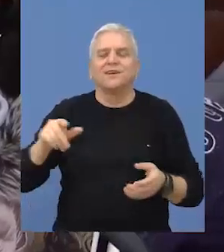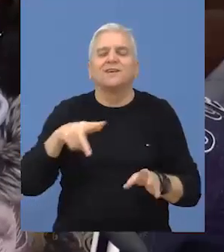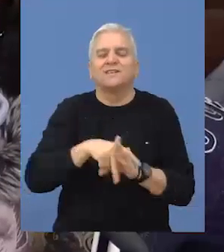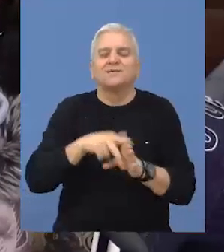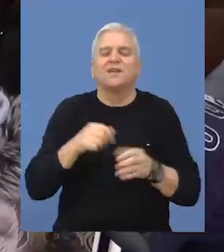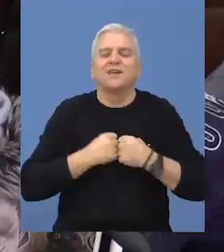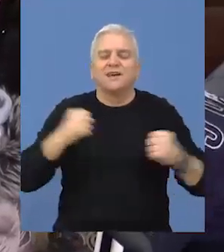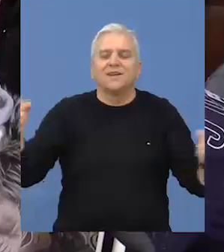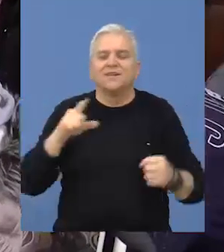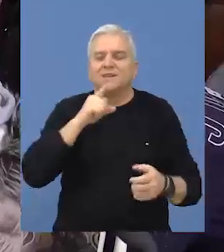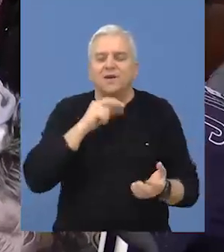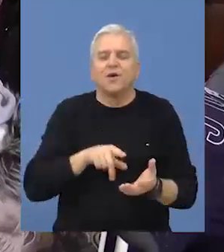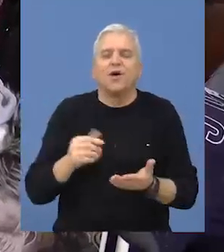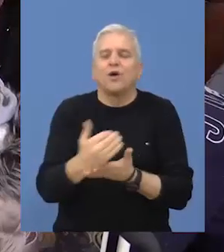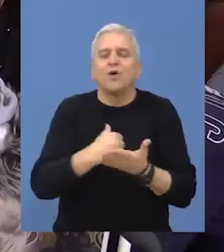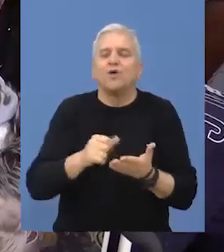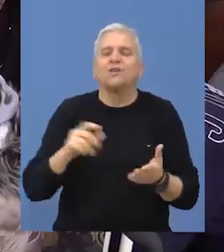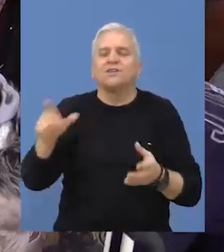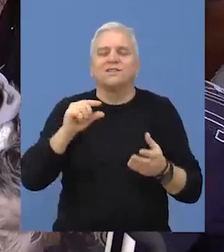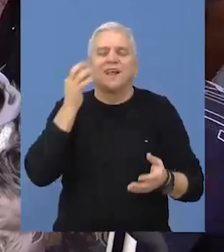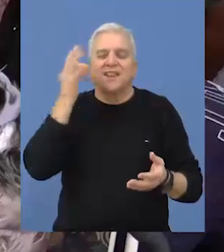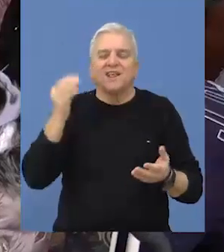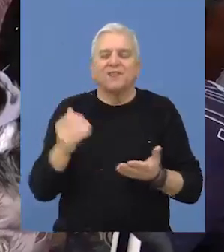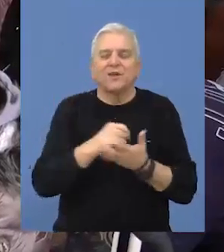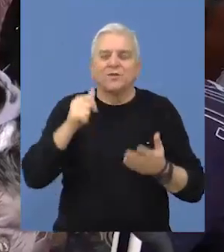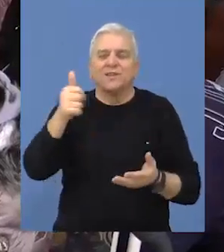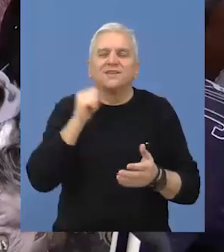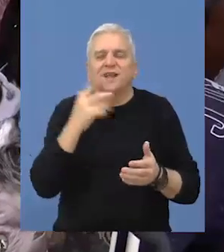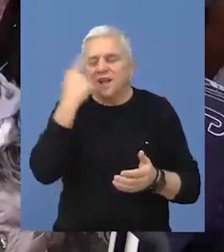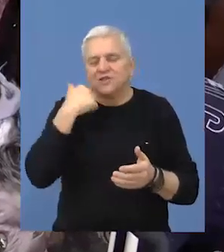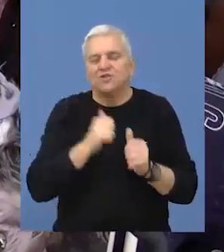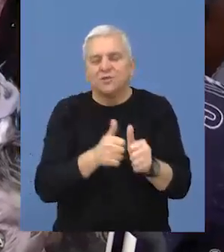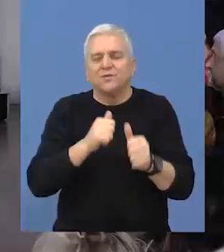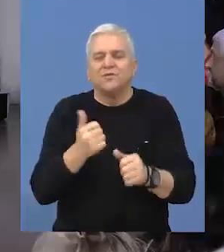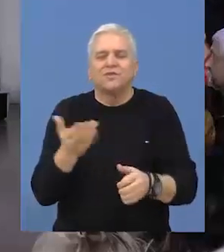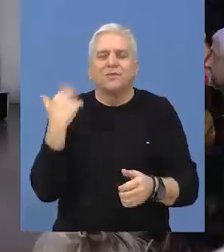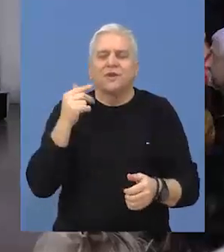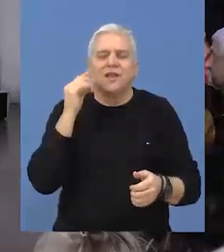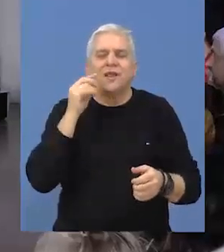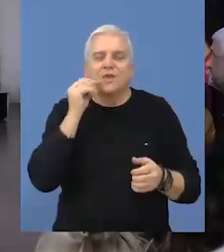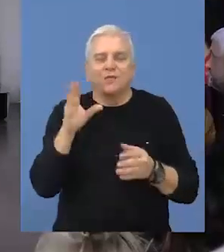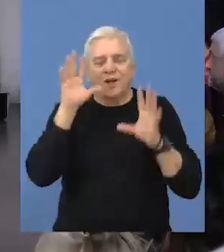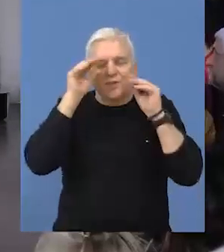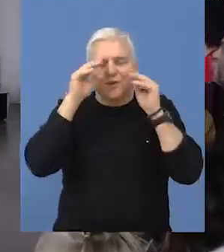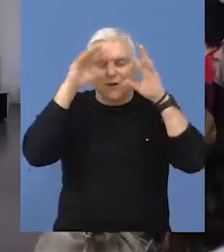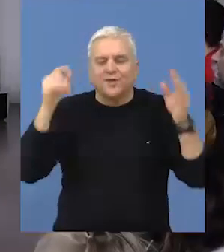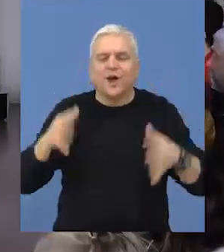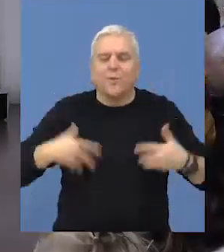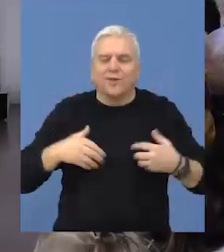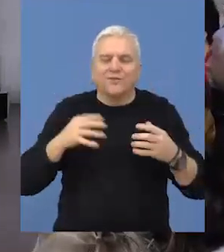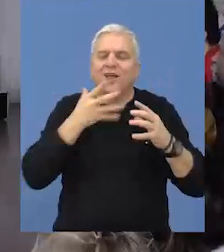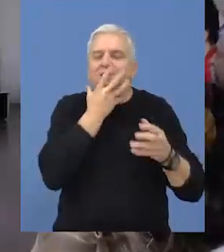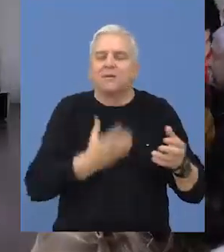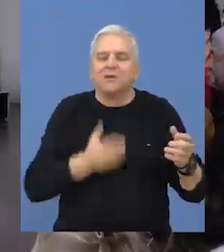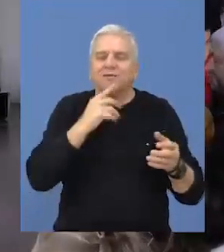Decu sa smetnjama u razvoju koja koriste usluge dnevnog boravka i ličnih pratilaca pred kraj godine opradovao je Deda